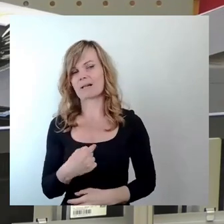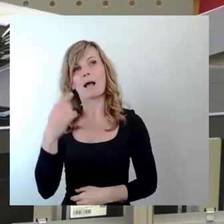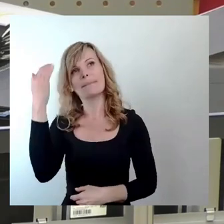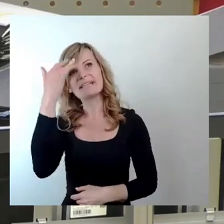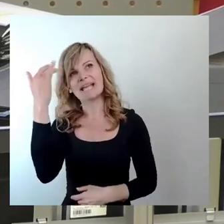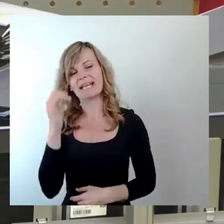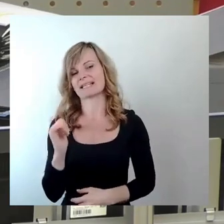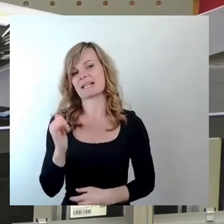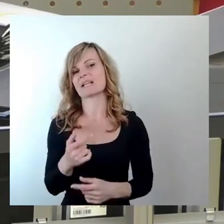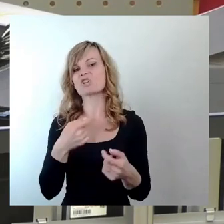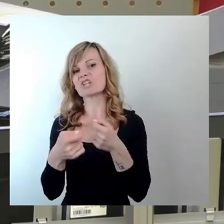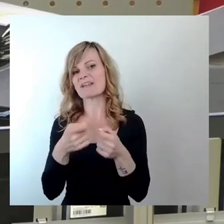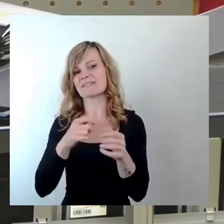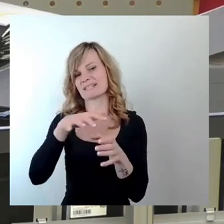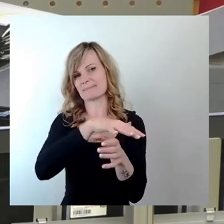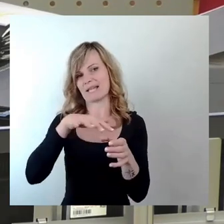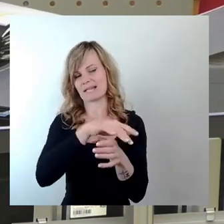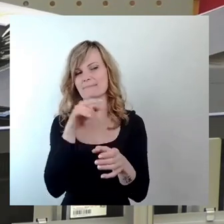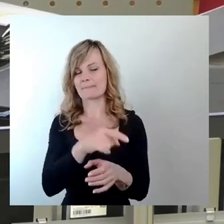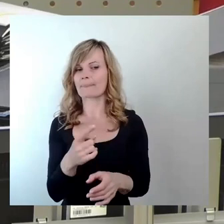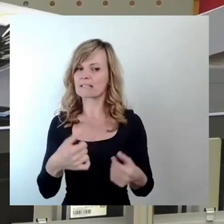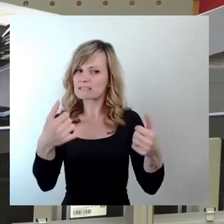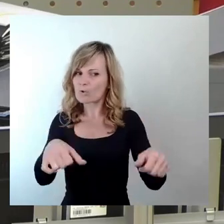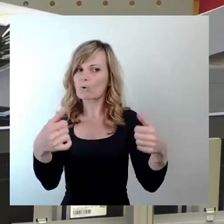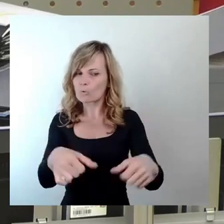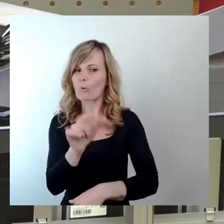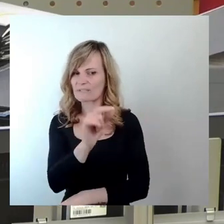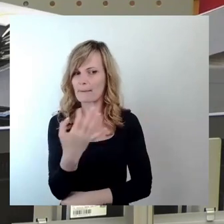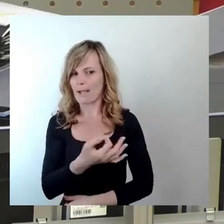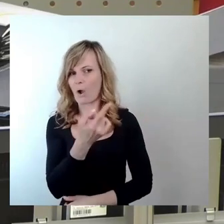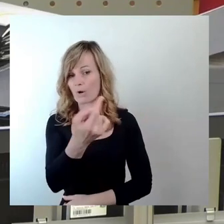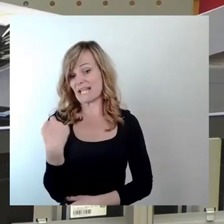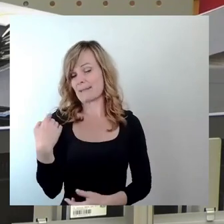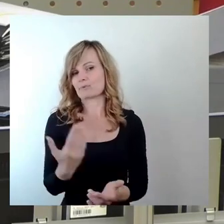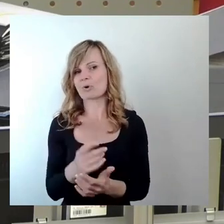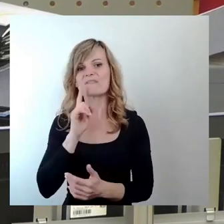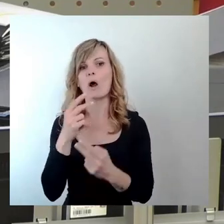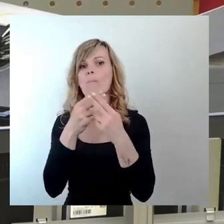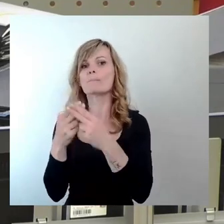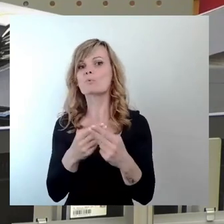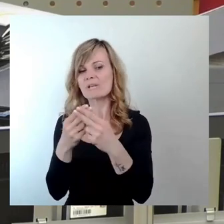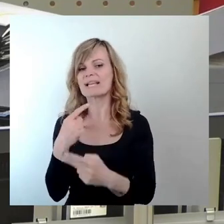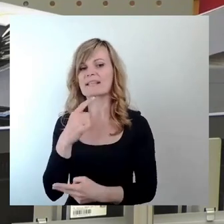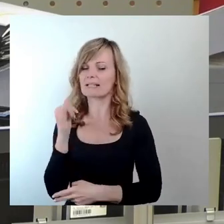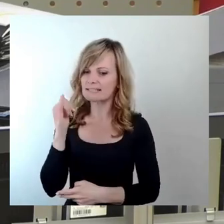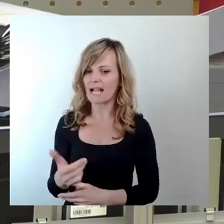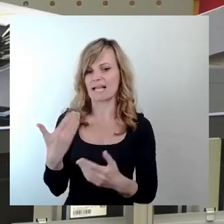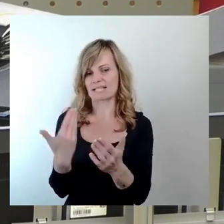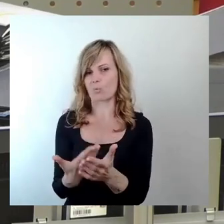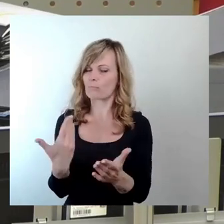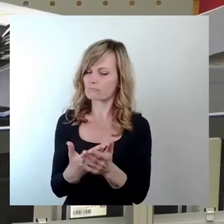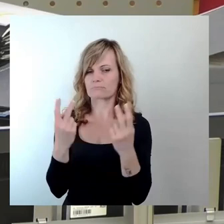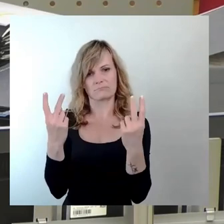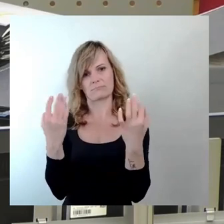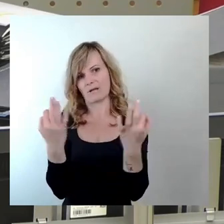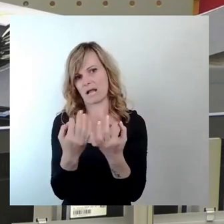Bedenkenträger-Geschäftsbereich, hat das hin und wieder mal nötig. Und Frau Müller hat das ja gerade eindrucksvoll unterstrichen, dass wir genau das hier dringend brauchen. Ich finde